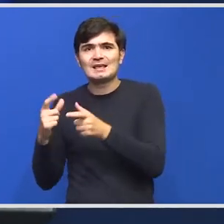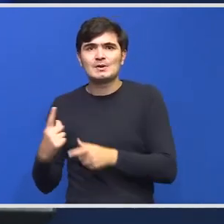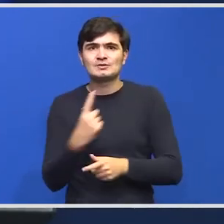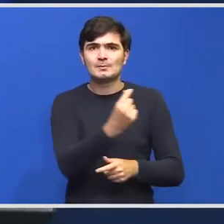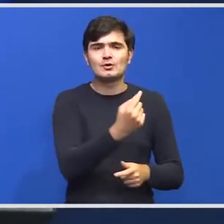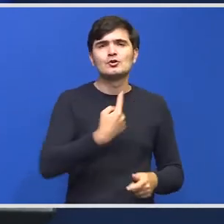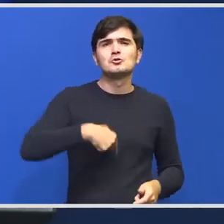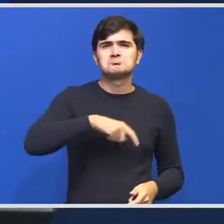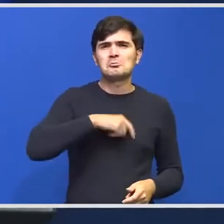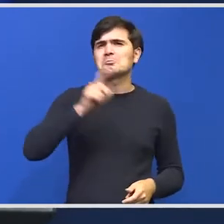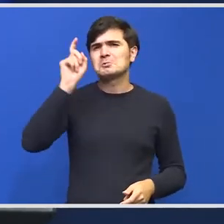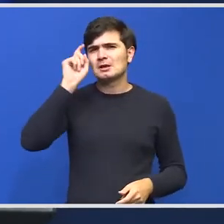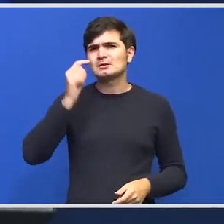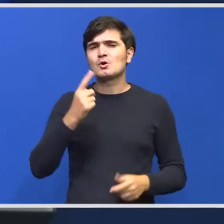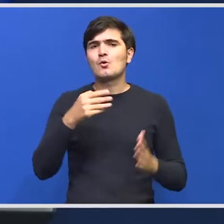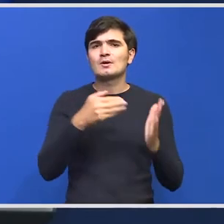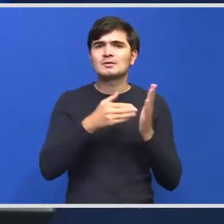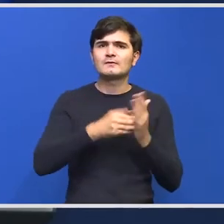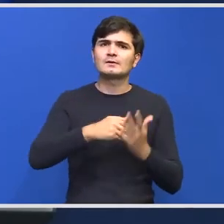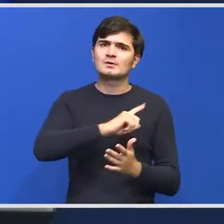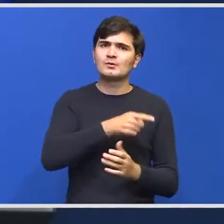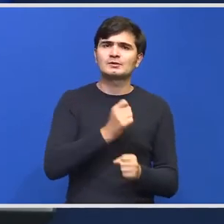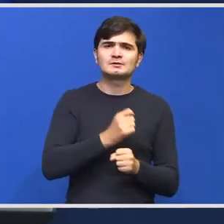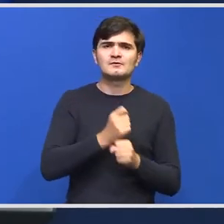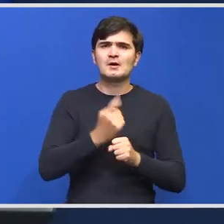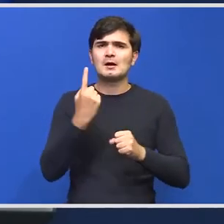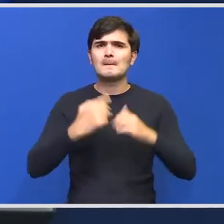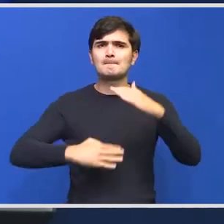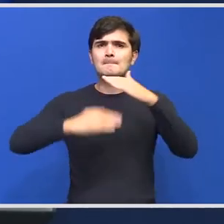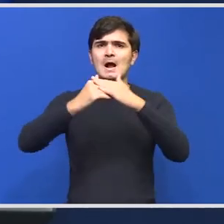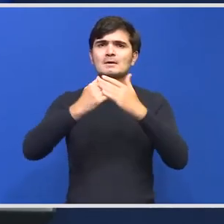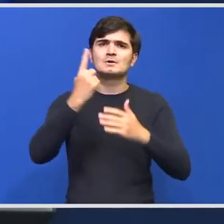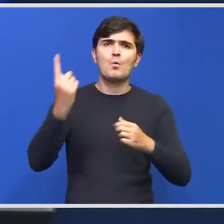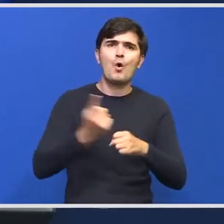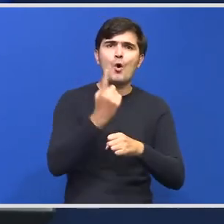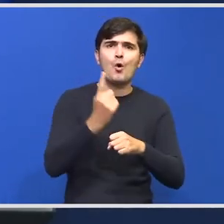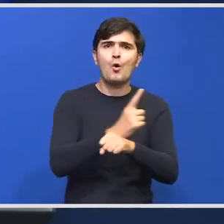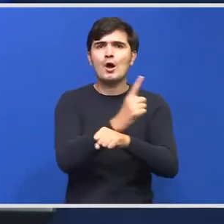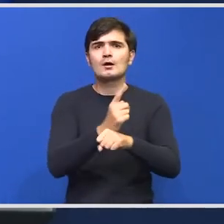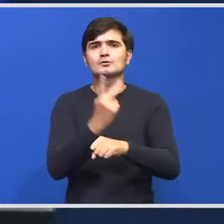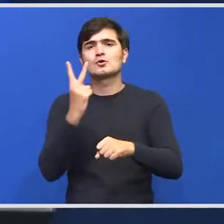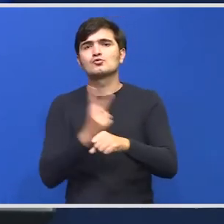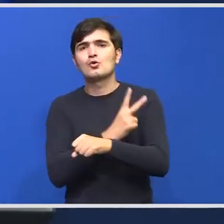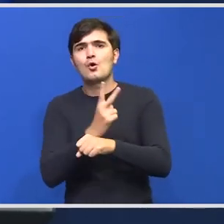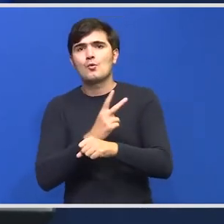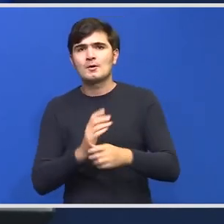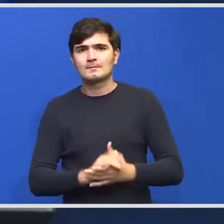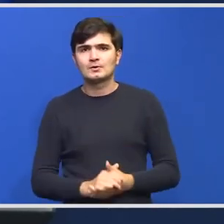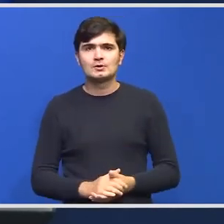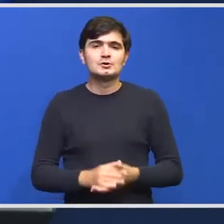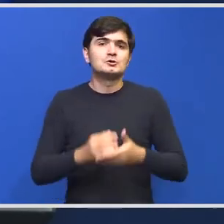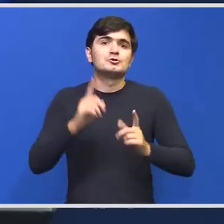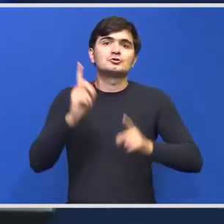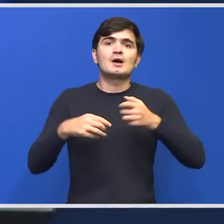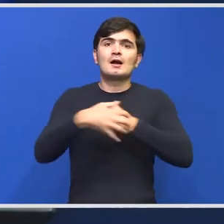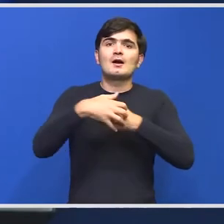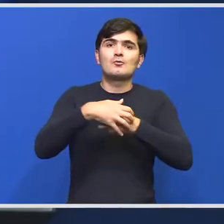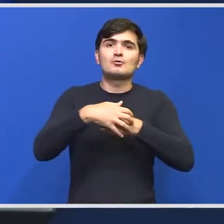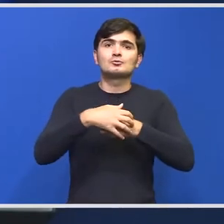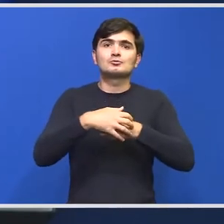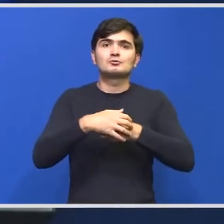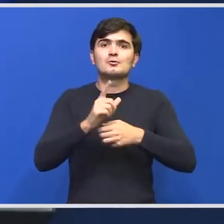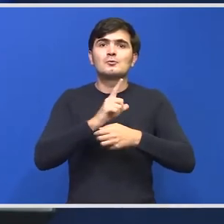că intervenția se poate realiza în maxim o oră, două Și ce se întâmplă dacă ursul pleacă în